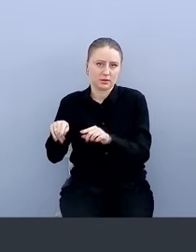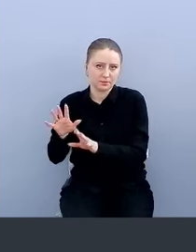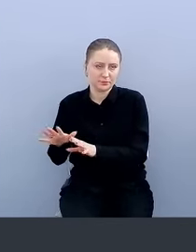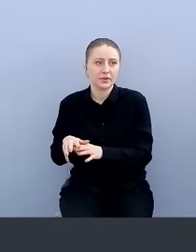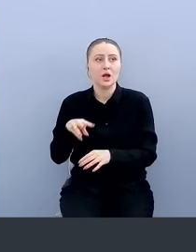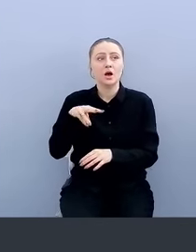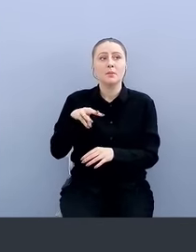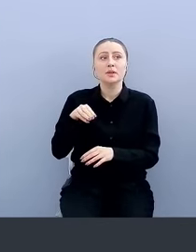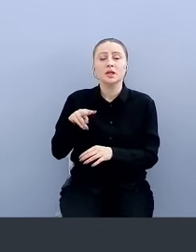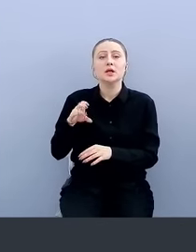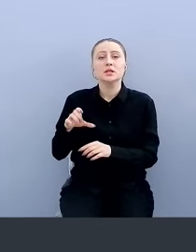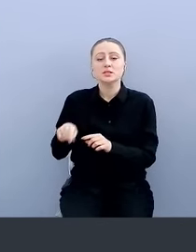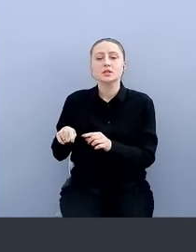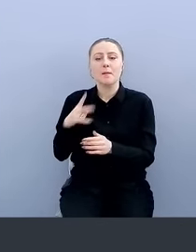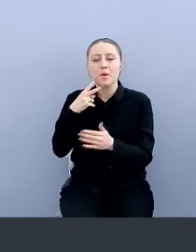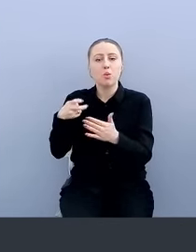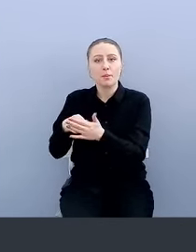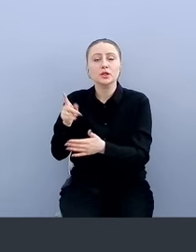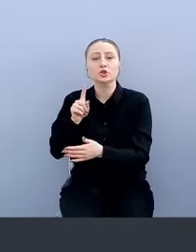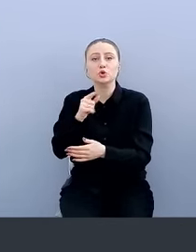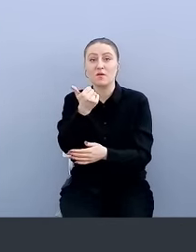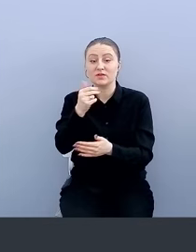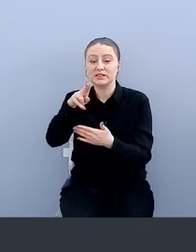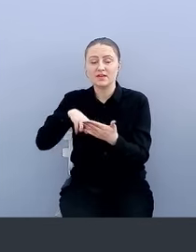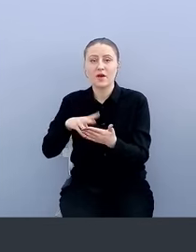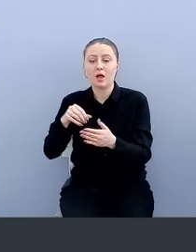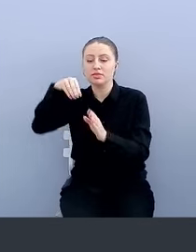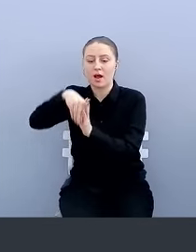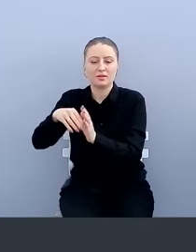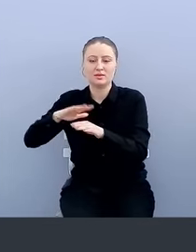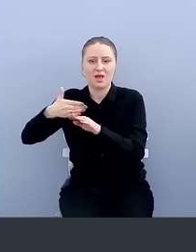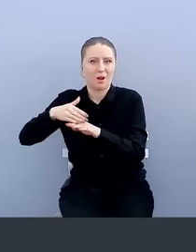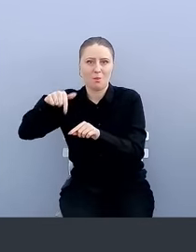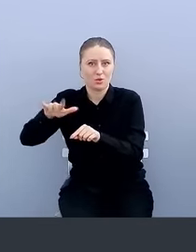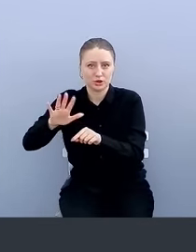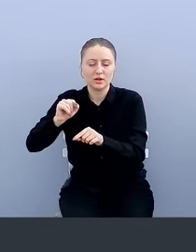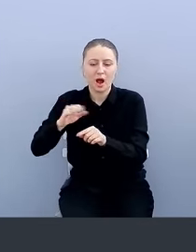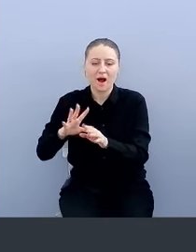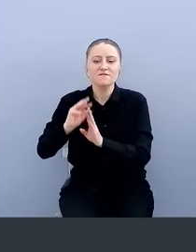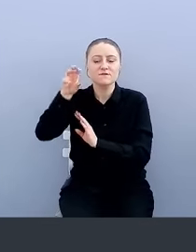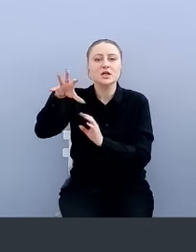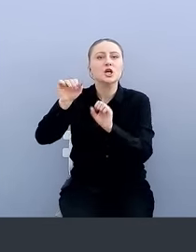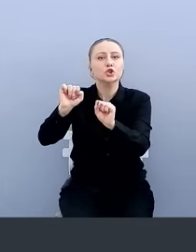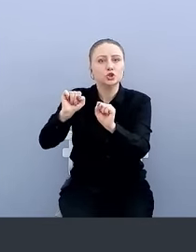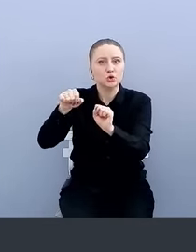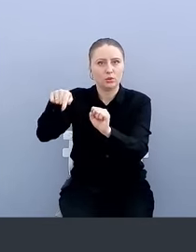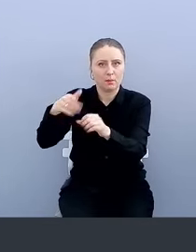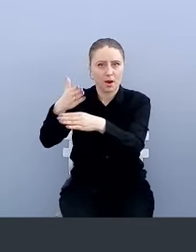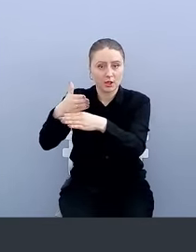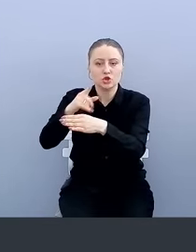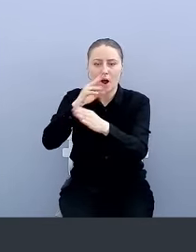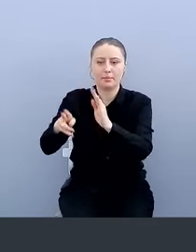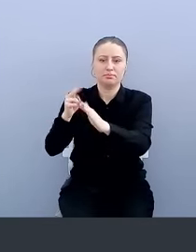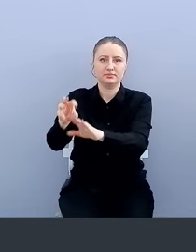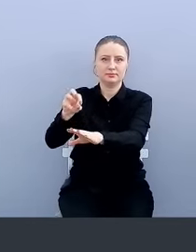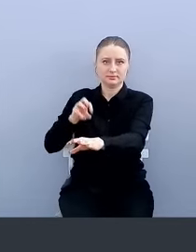МТЛС с пометкой о том, что у вас сертификат лежит не на машине, а в ТПМе, то есть в защищенном хранилище, с которого нельзя излечь. То же самое с